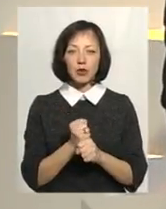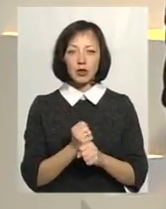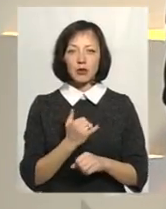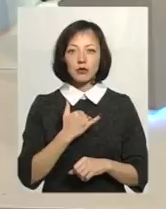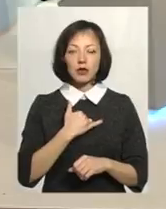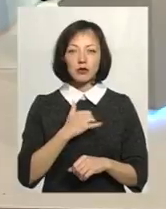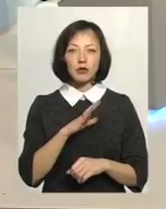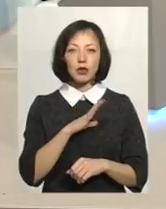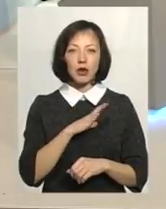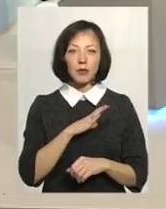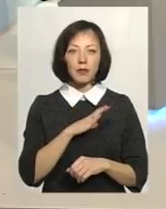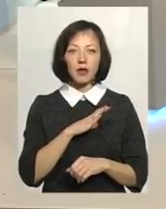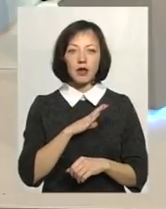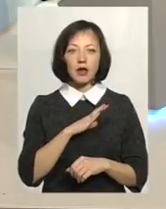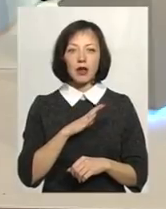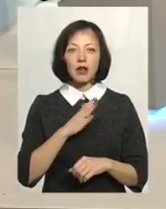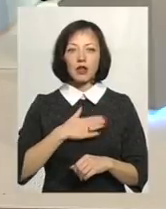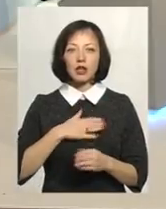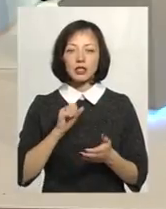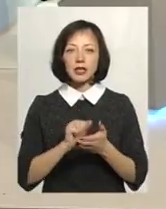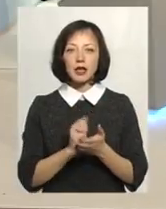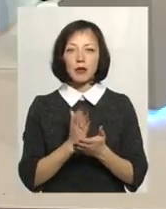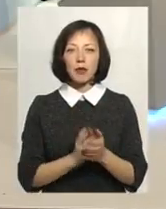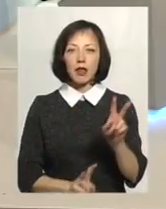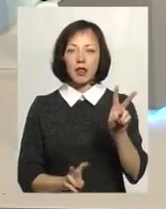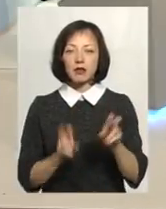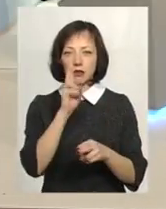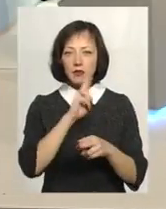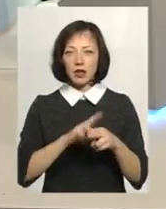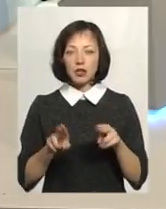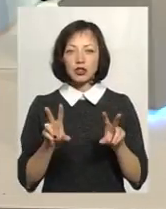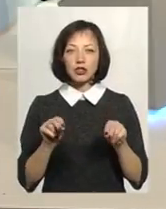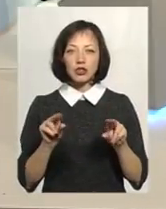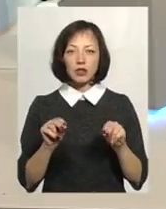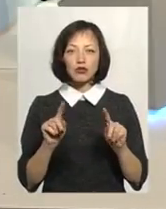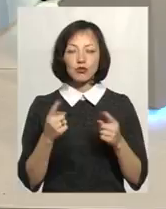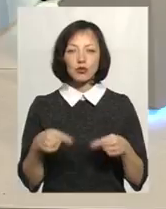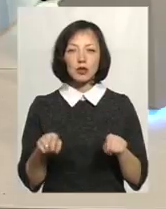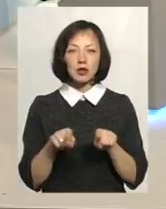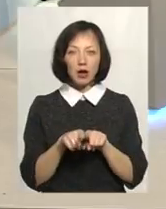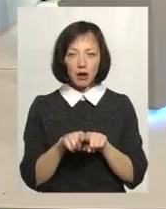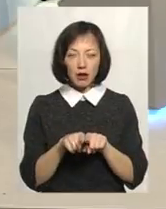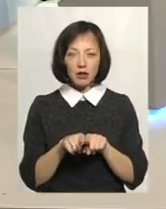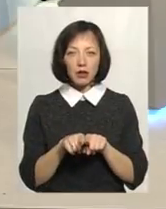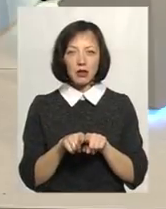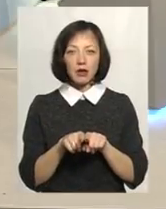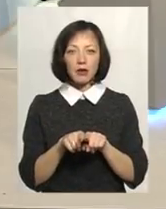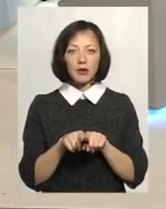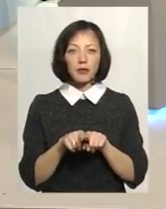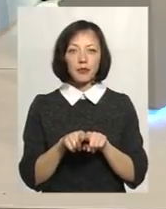спільна робота. Наша стаття має назву «Втрачене щастя». Чому саме втрачене щастя?